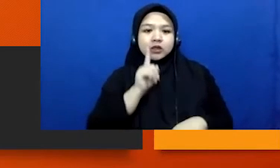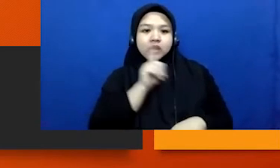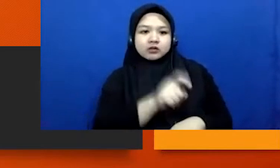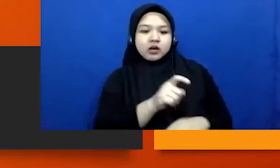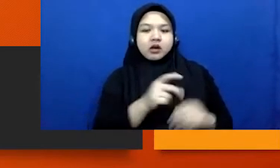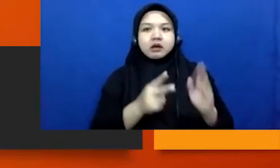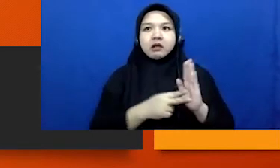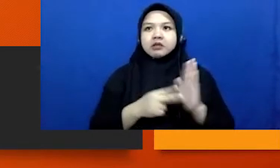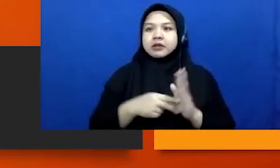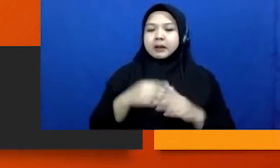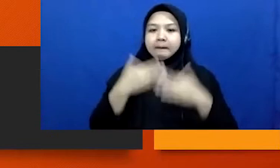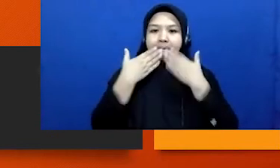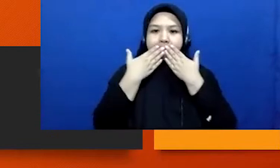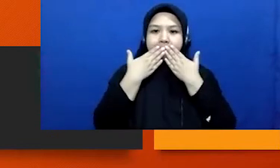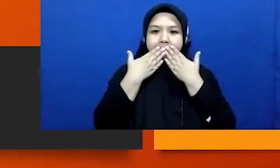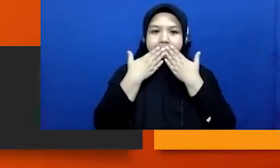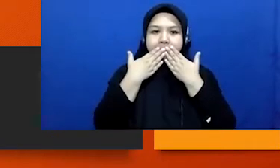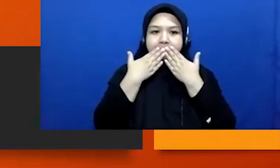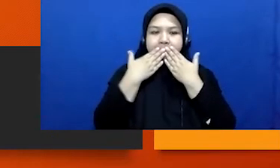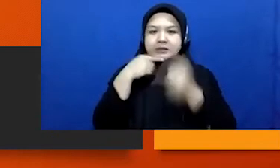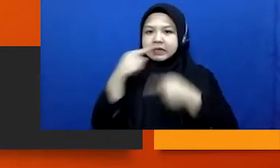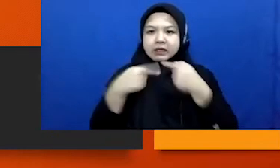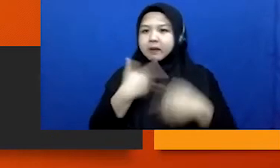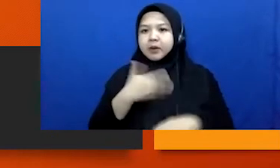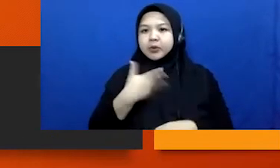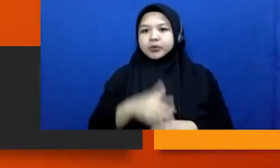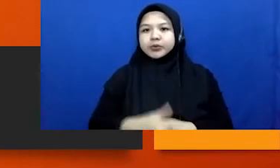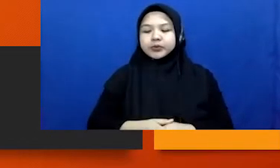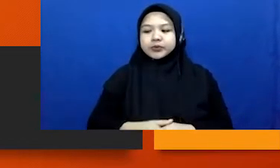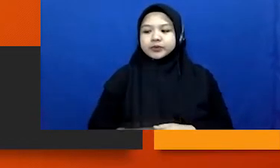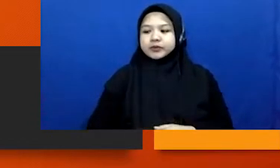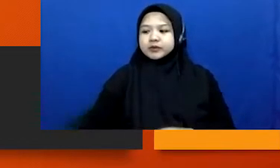tidak mau bercerita waktu itu. Next.